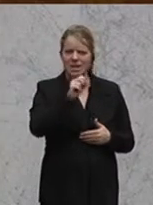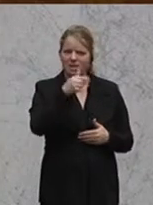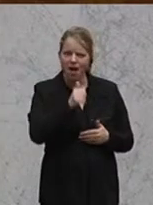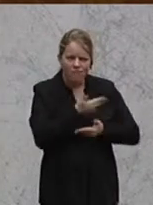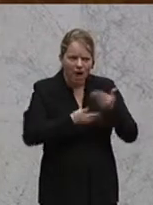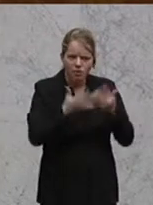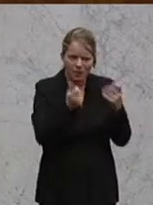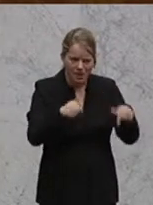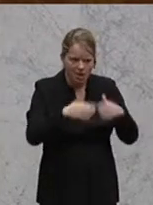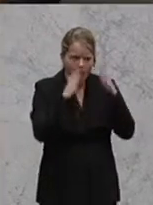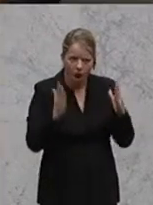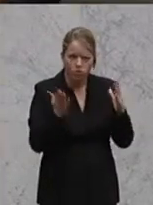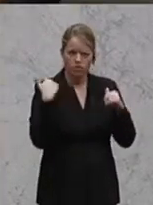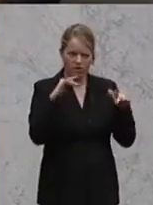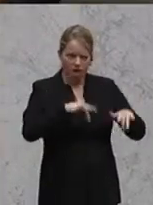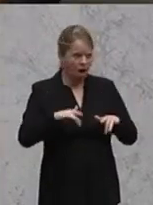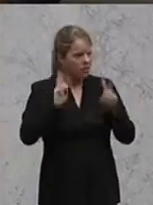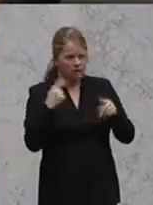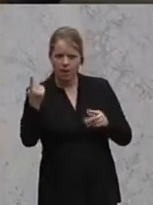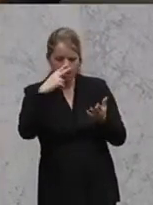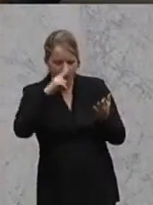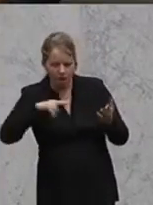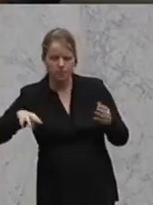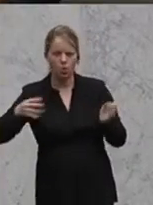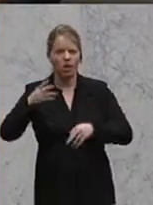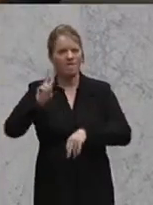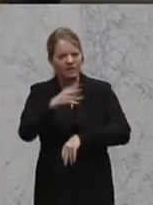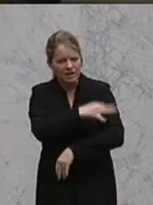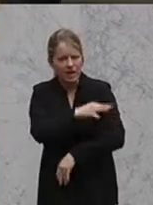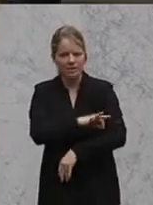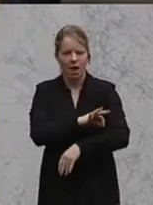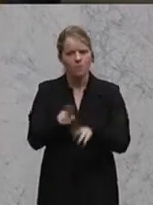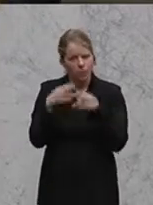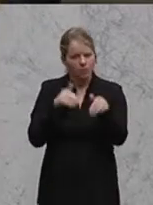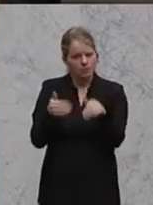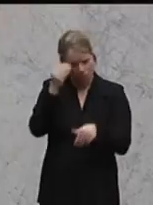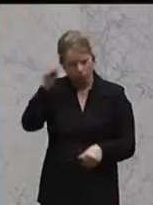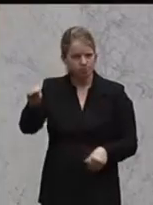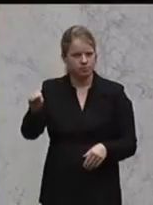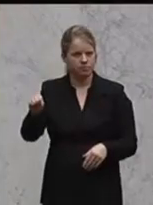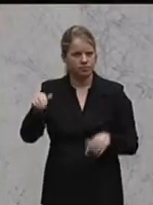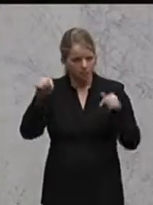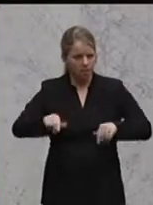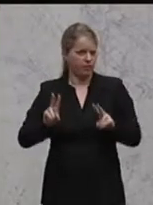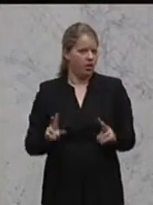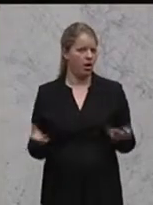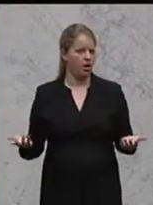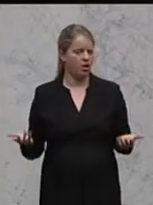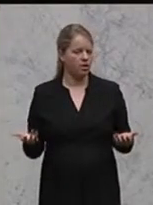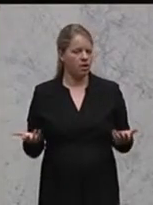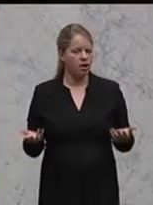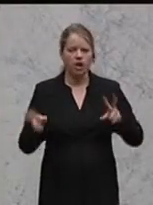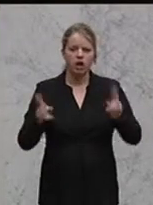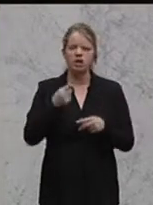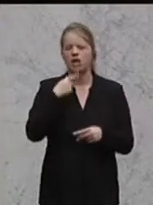Haus. Lesen Sie es halt nach oder sagen Sie es Ihrem Herrn Vizekanzler mittlerweile und Bundesminister. Das ist doch die Wahrheit. Und da kann man nicht